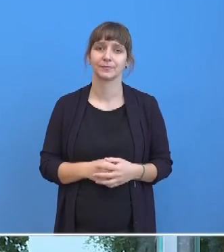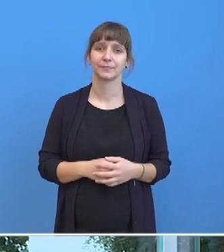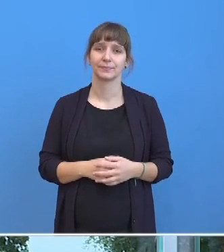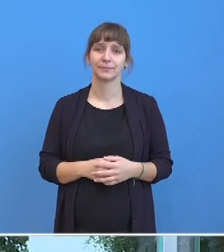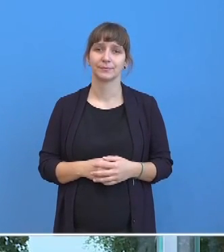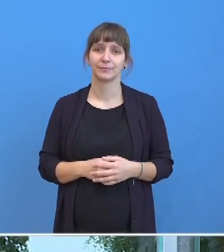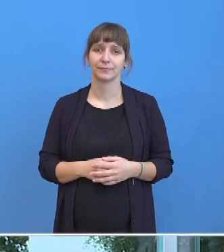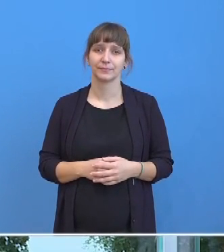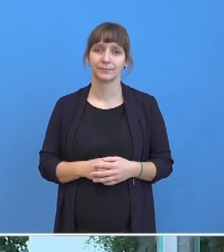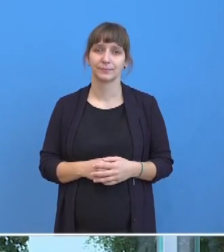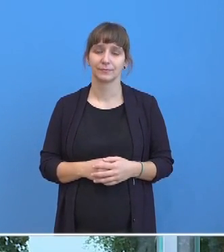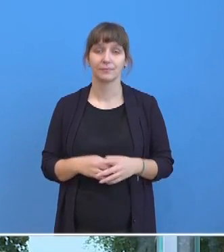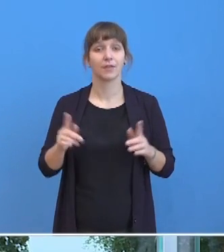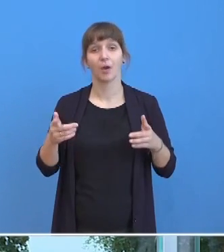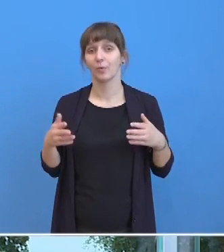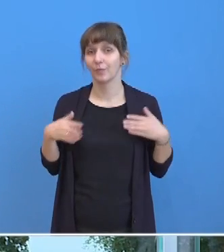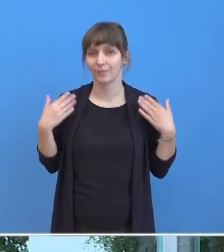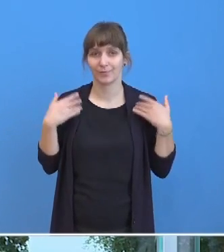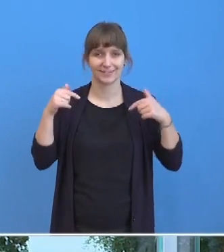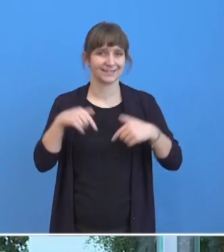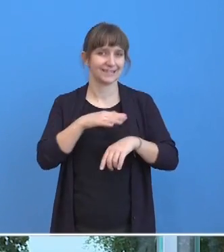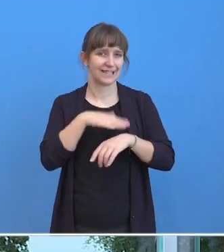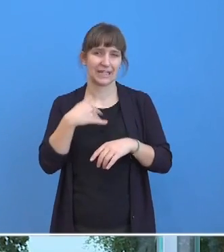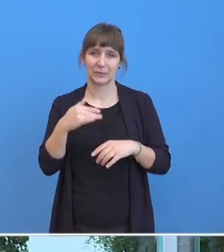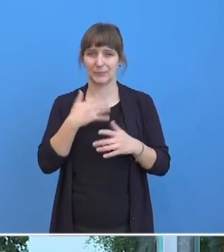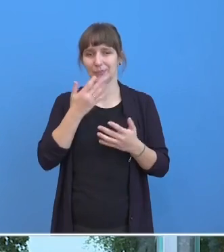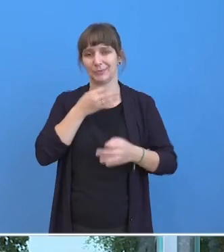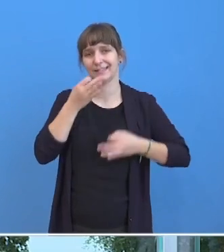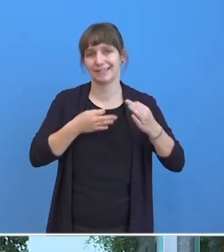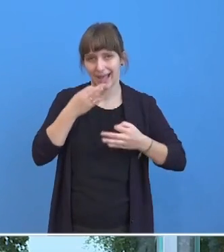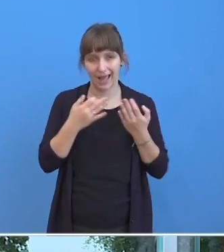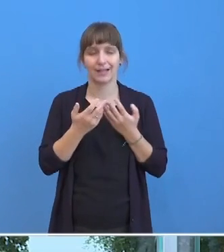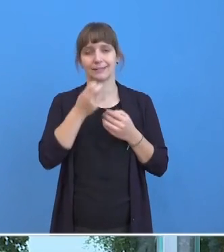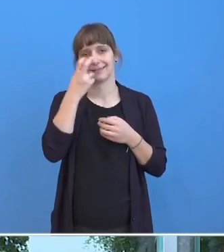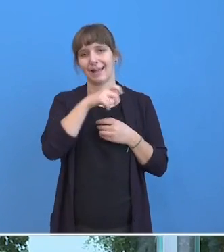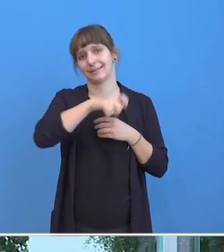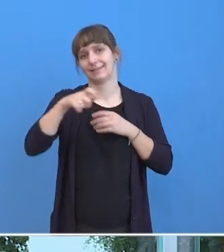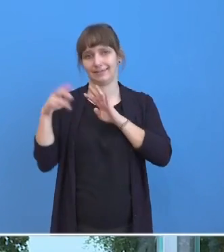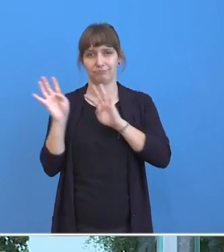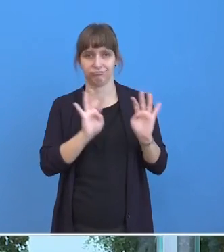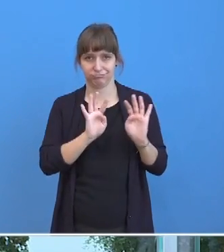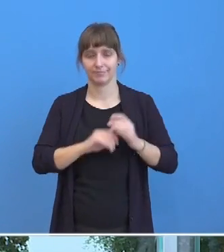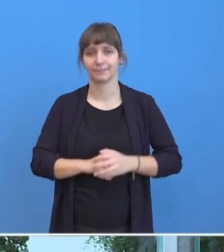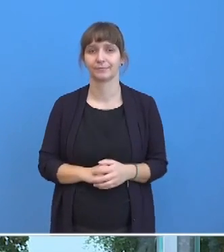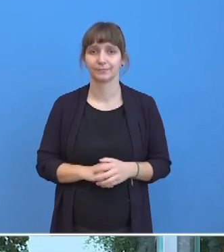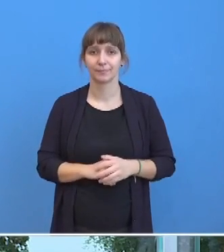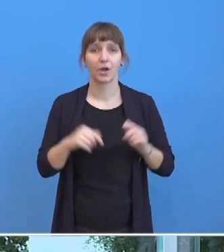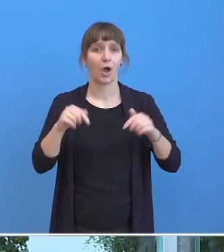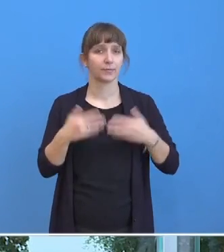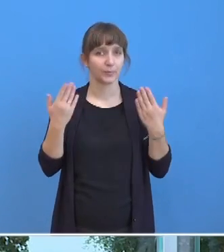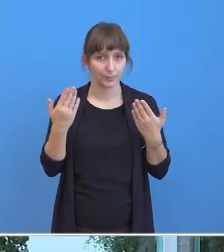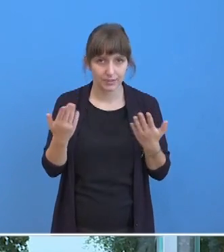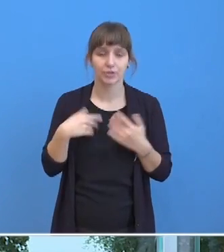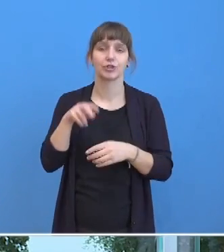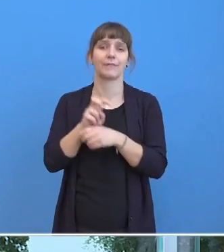Wir freuen uns, dass auch in diesen besonderen Zeiten unsere Gäste unsere Gäste sind. Heute darf ich begrüßen die